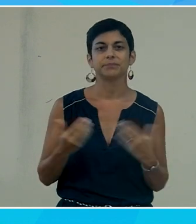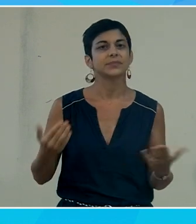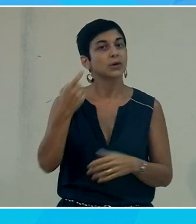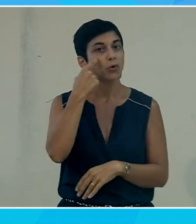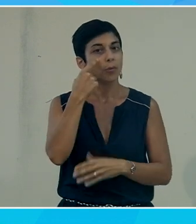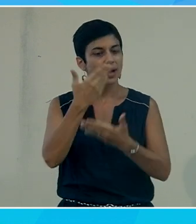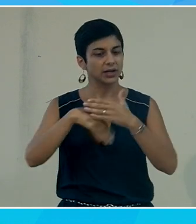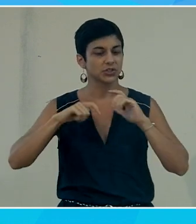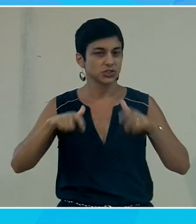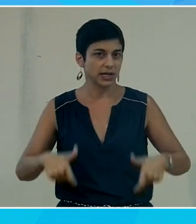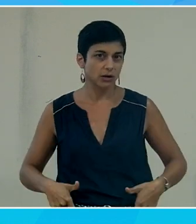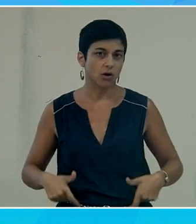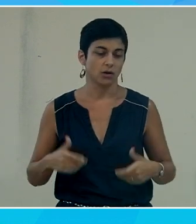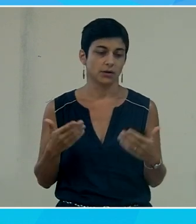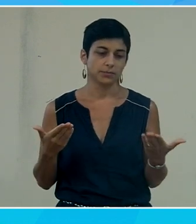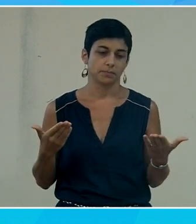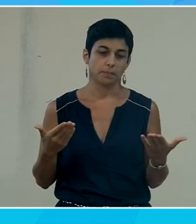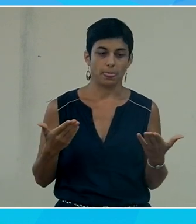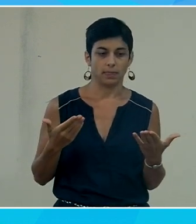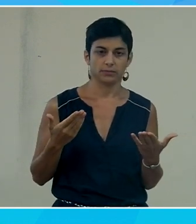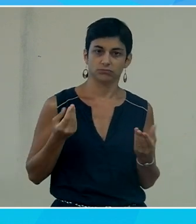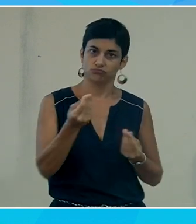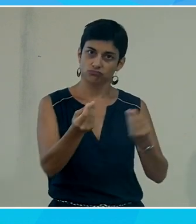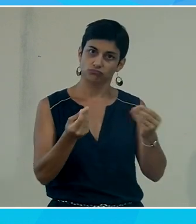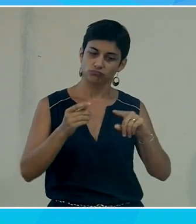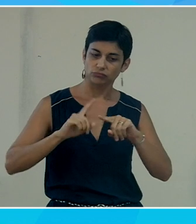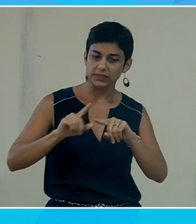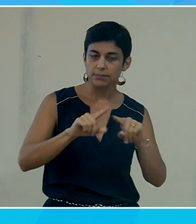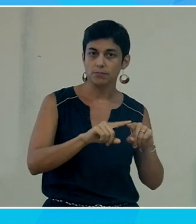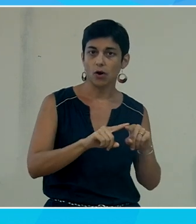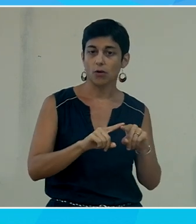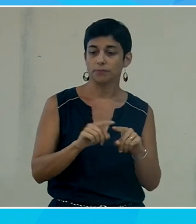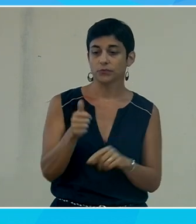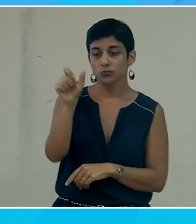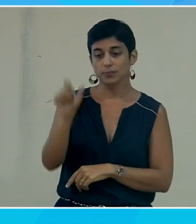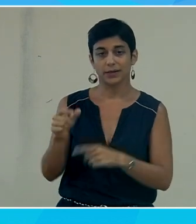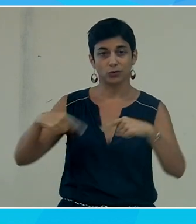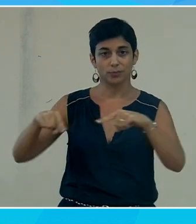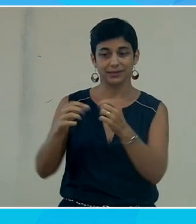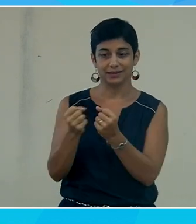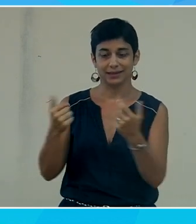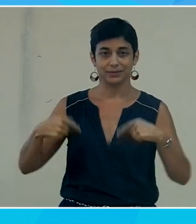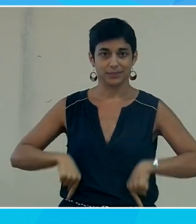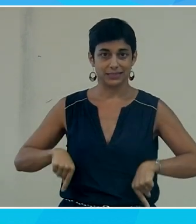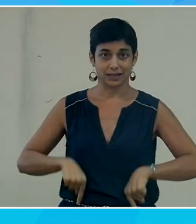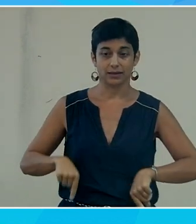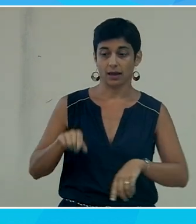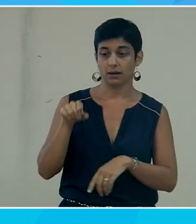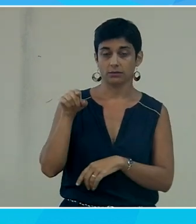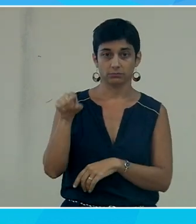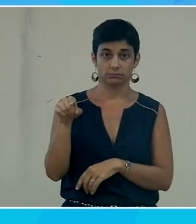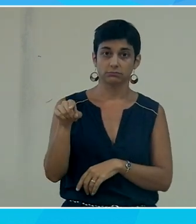on est en train quand même d'équiper massivement et on a eu une personne du comité interministériel j'accueillais hier des gens